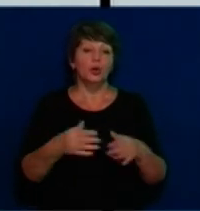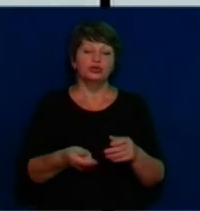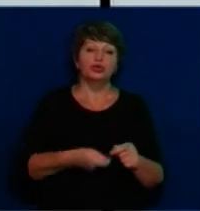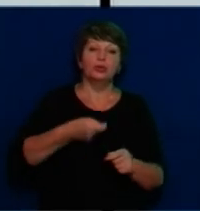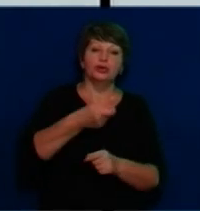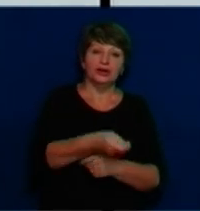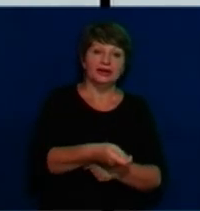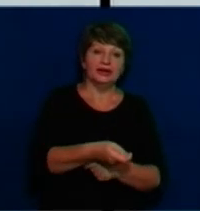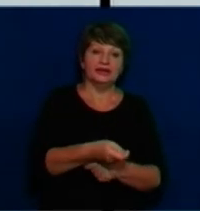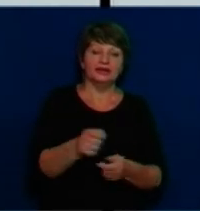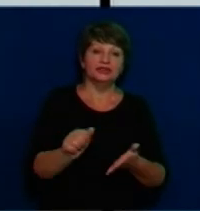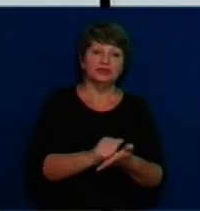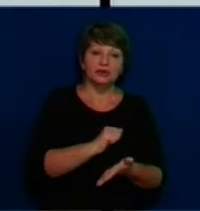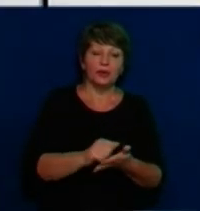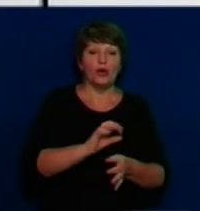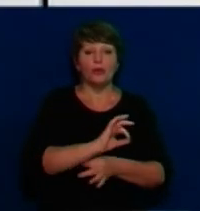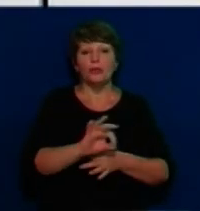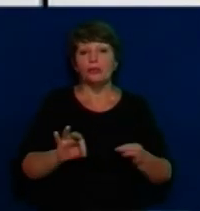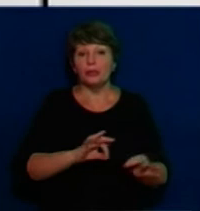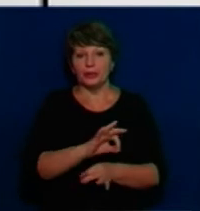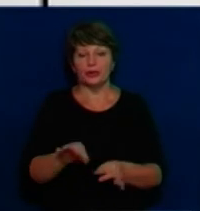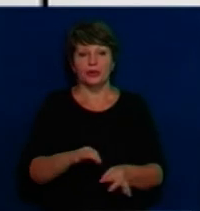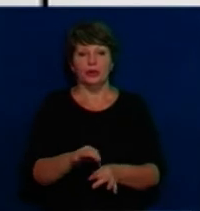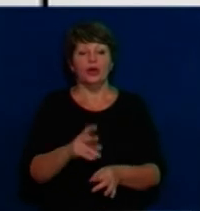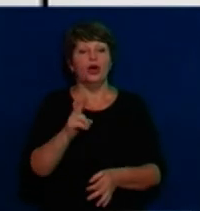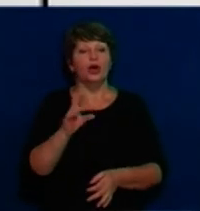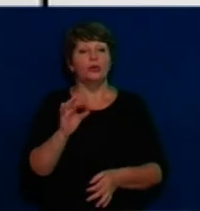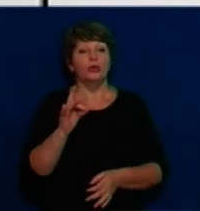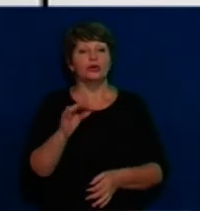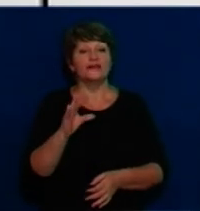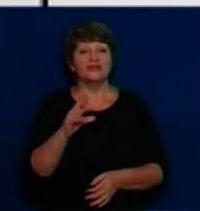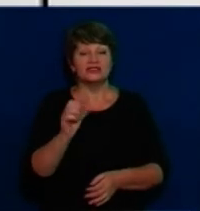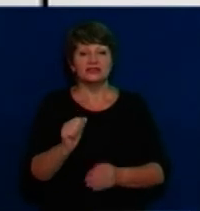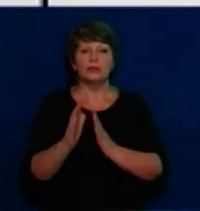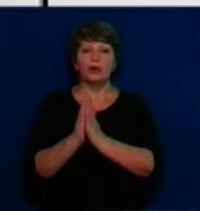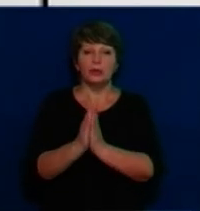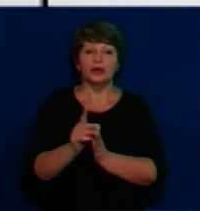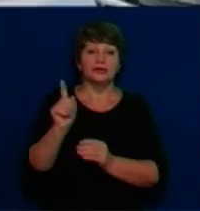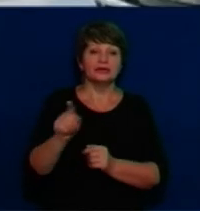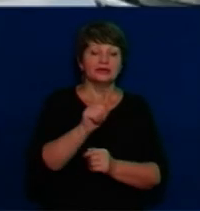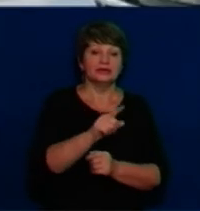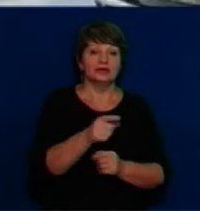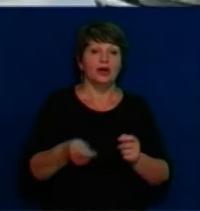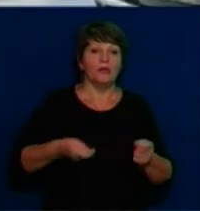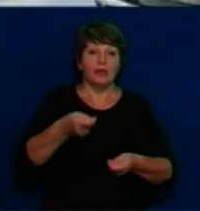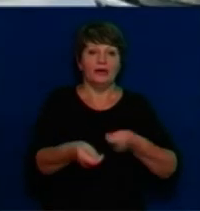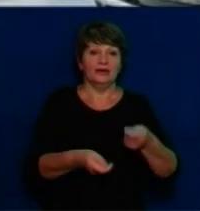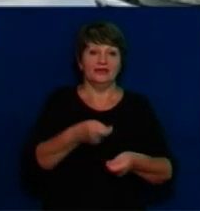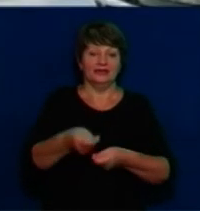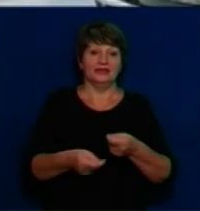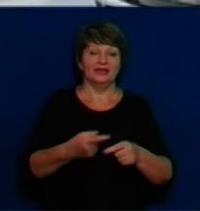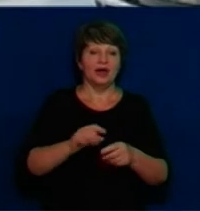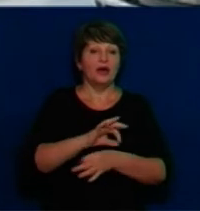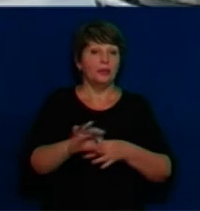ДФРР, ми вже і ті сели, і Боровиці, Топилівка, я попросила подати на ДФРР, так як у них є комунальне козійство.